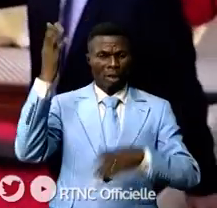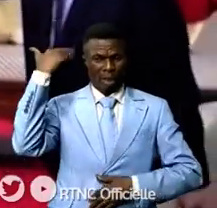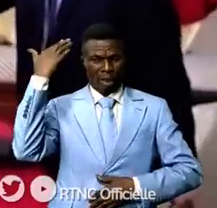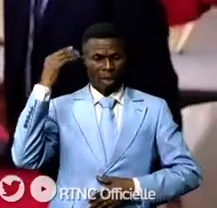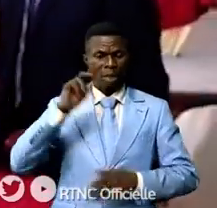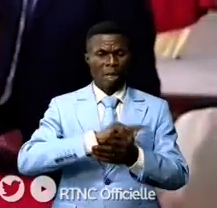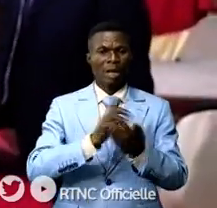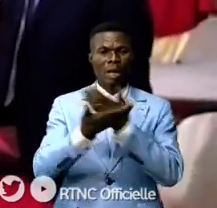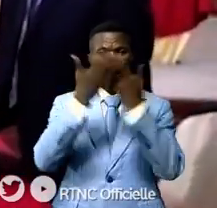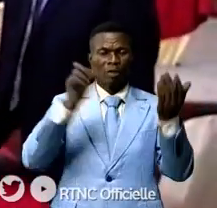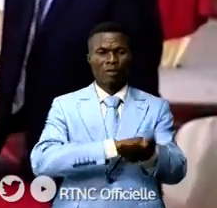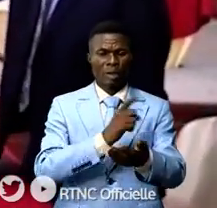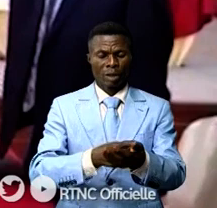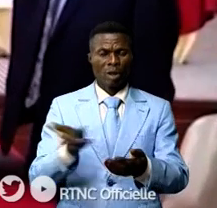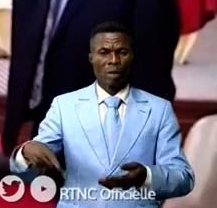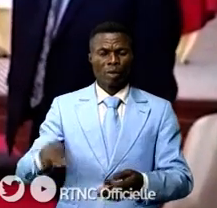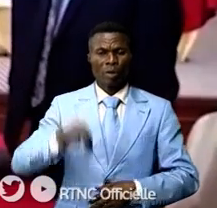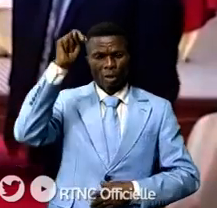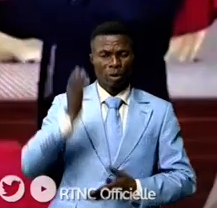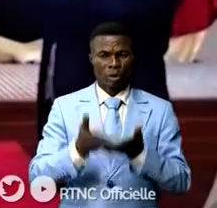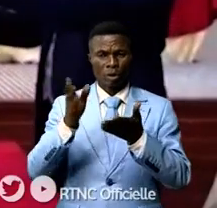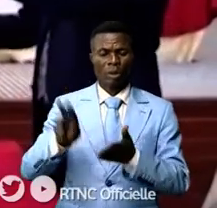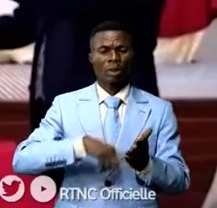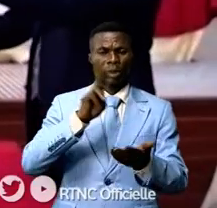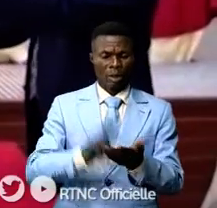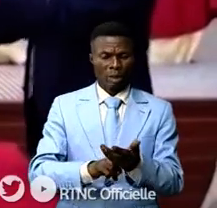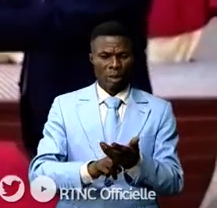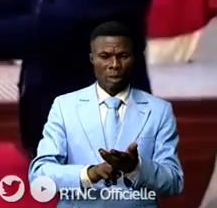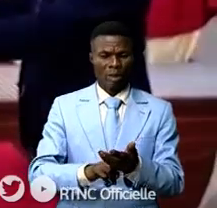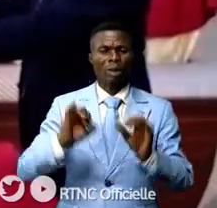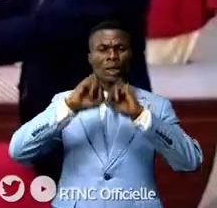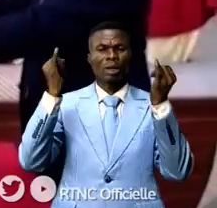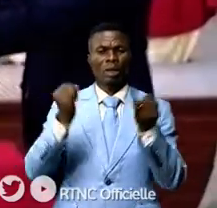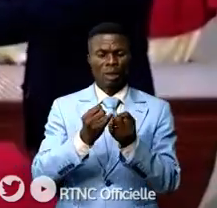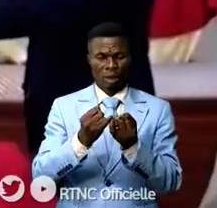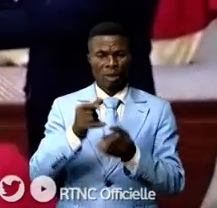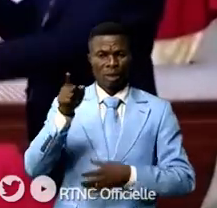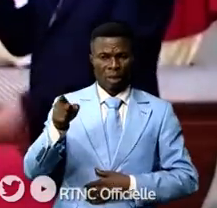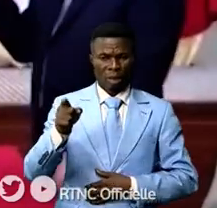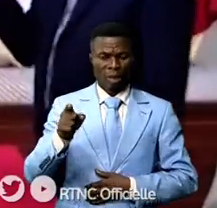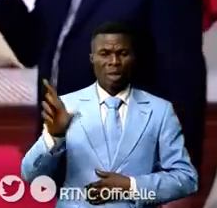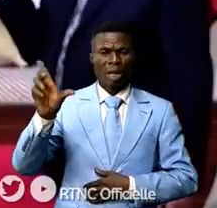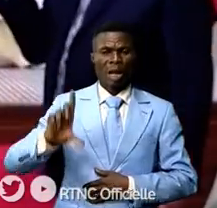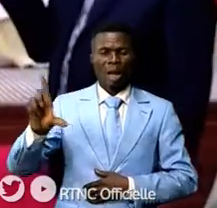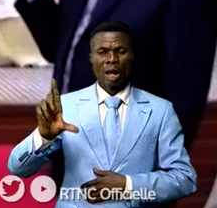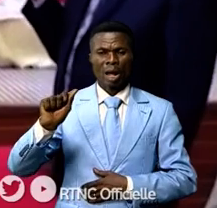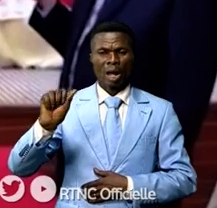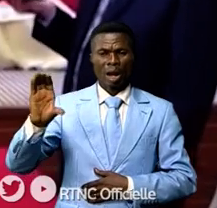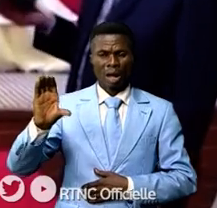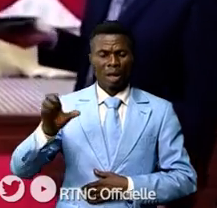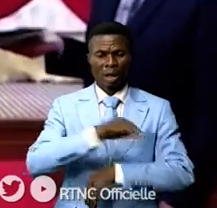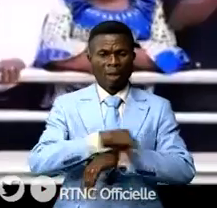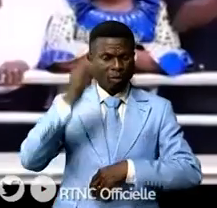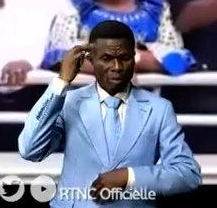à Goma dans la province du nord Kivu le contrat de dégazage industriel du golfe de Kabouno dans le lac Kivu entre le